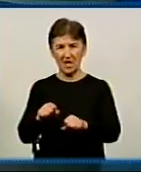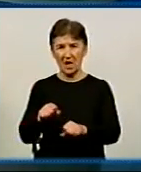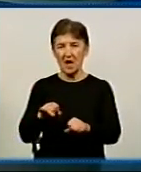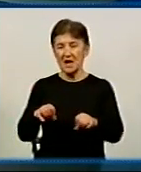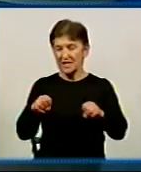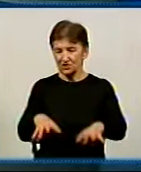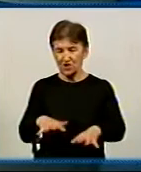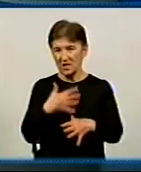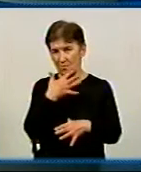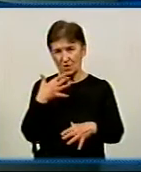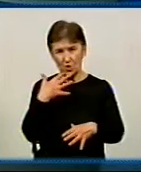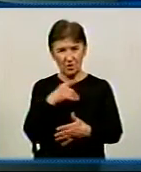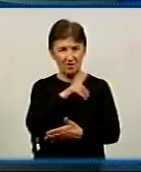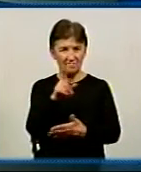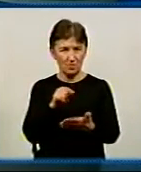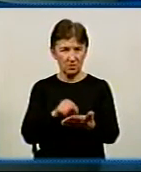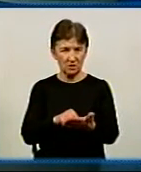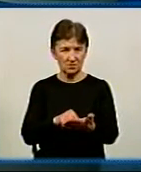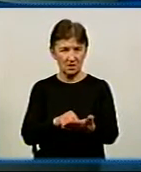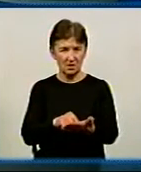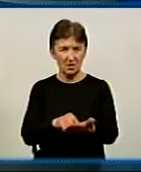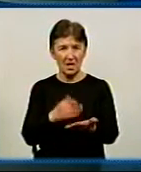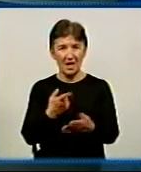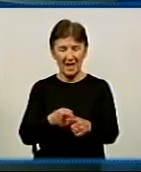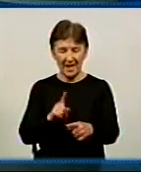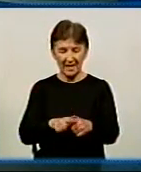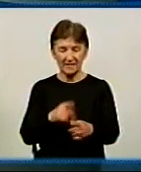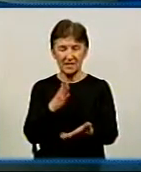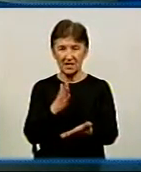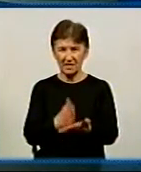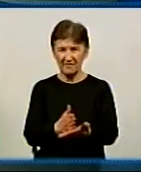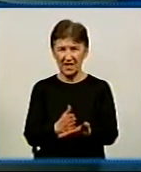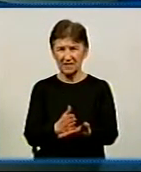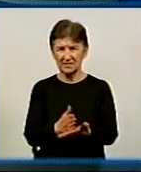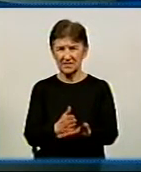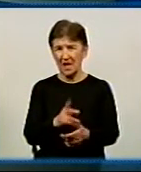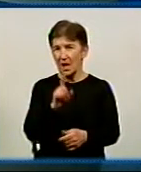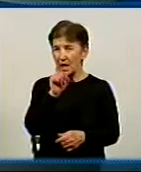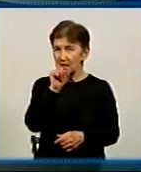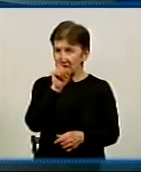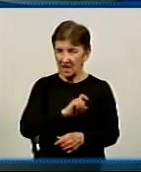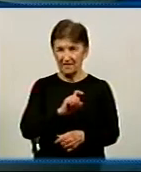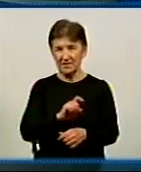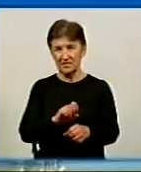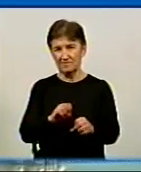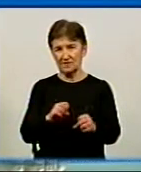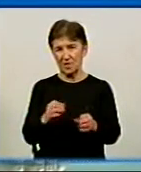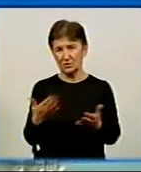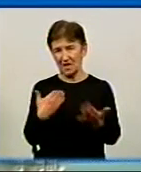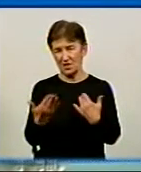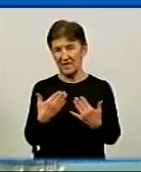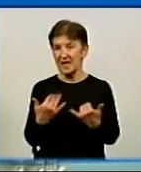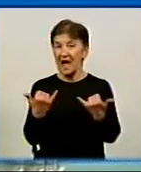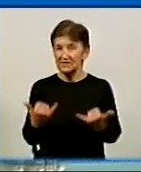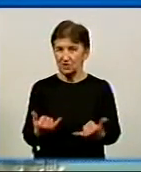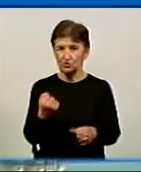рішенням многих вопросів. Це є однією з якихось определенних, може бути, негативних становлінням. Ми сьогодні